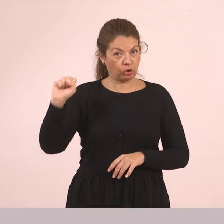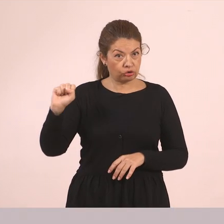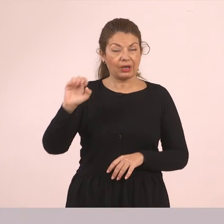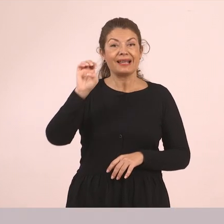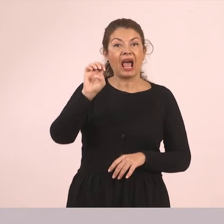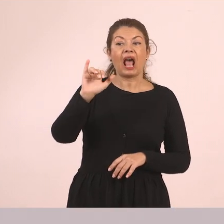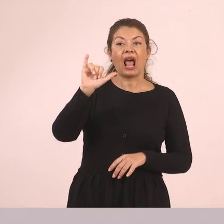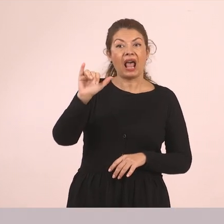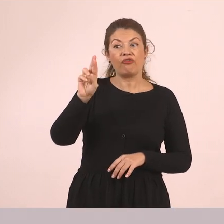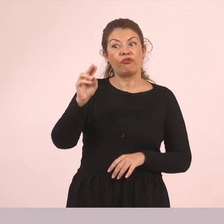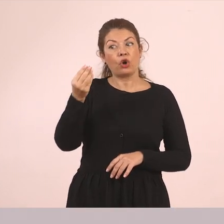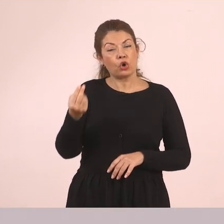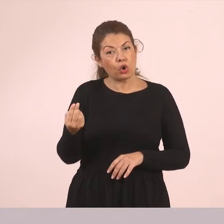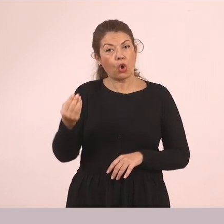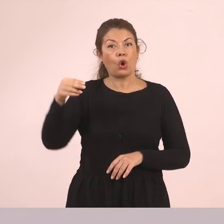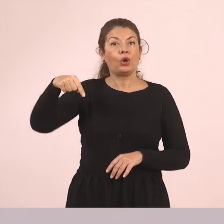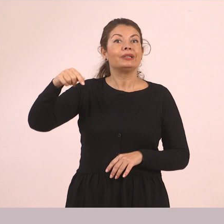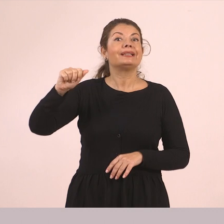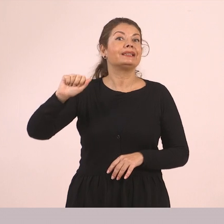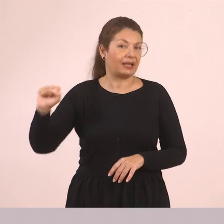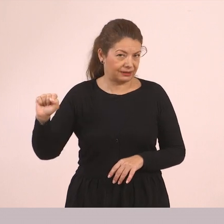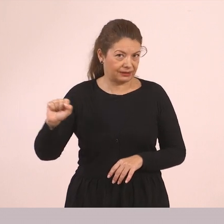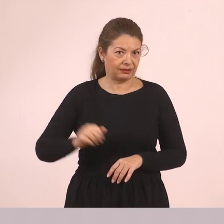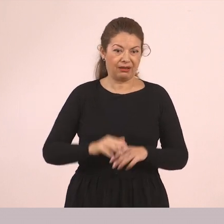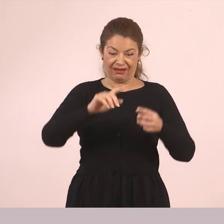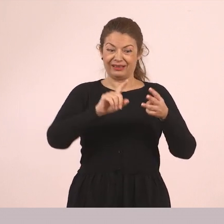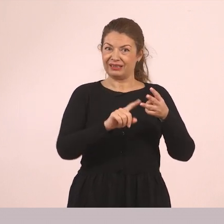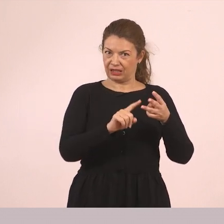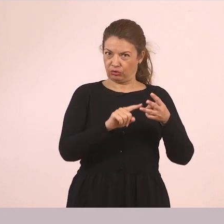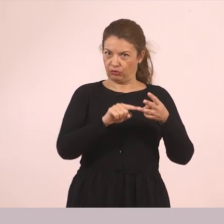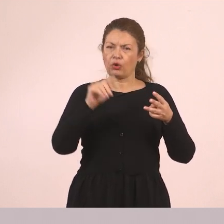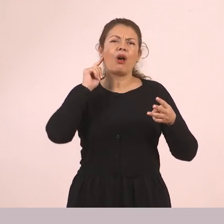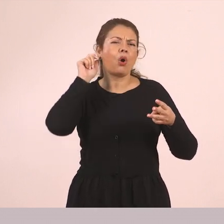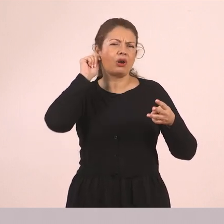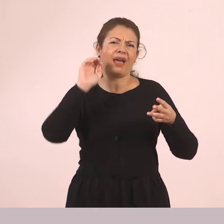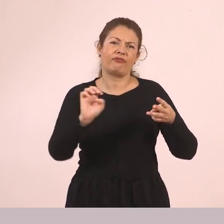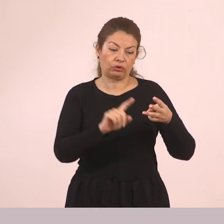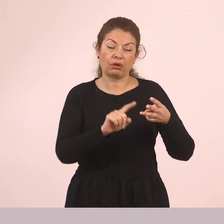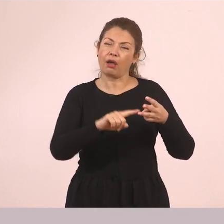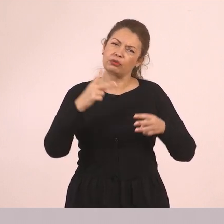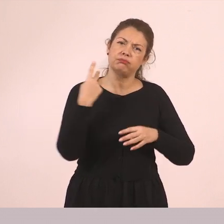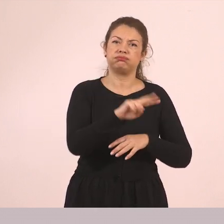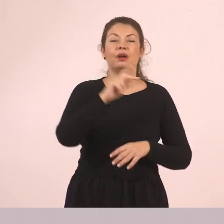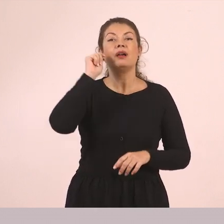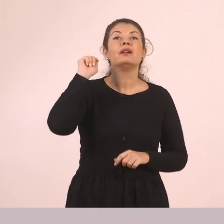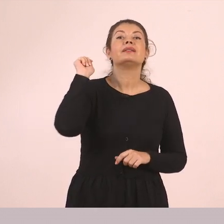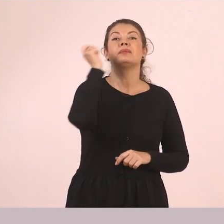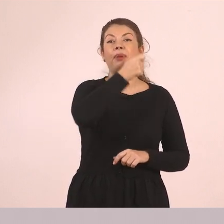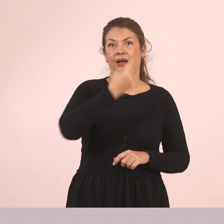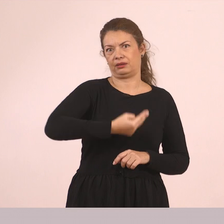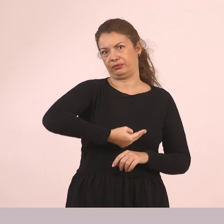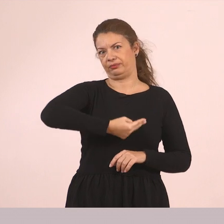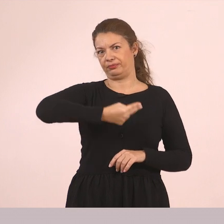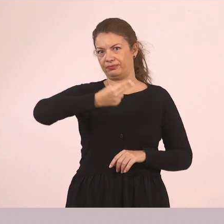Ευρώτα. Θέλω να σας δώσω μια πληροφορία για τον Ευρώτα. Ο Ευρώτας είναι ο ποταμός των Σπαρτιατών, των περίφημων Σπαρτιατών.